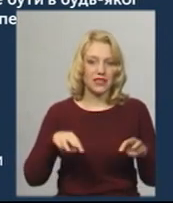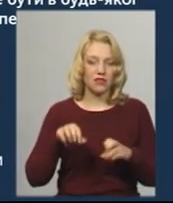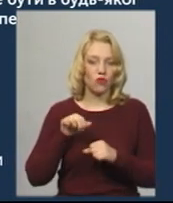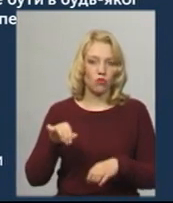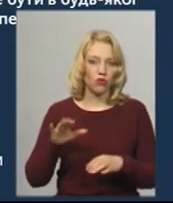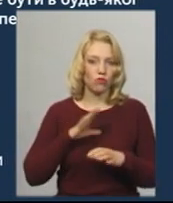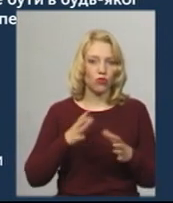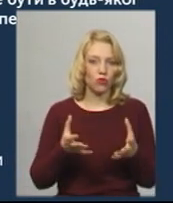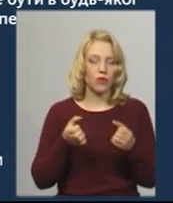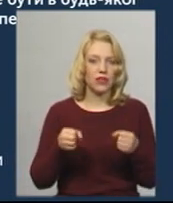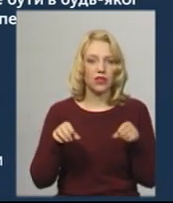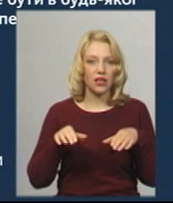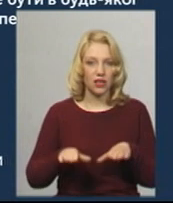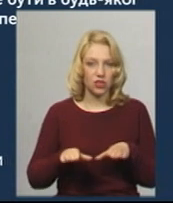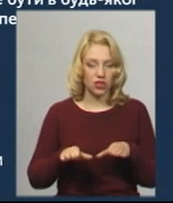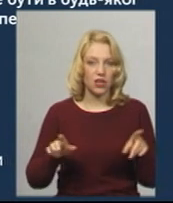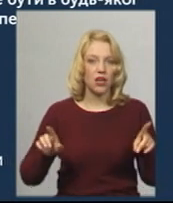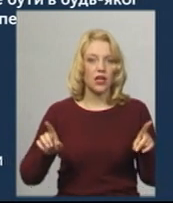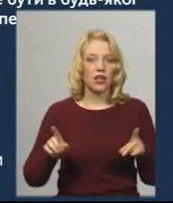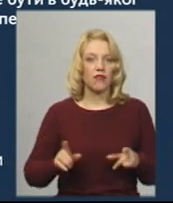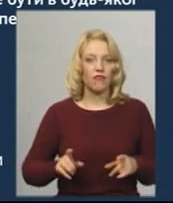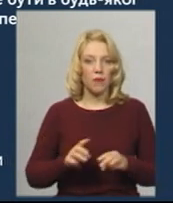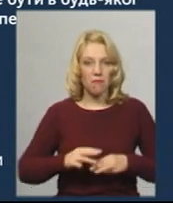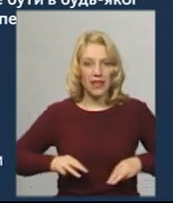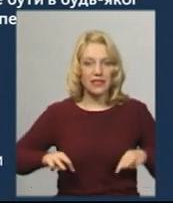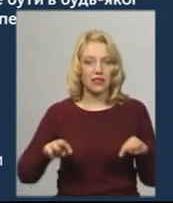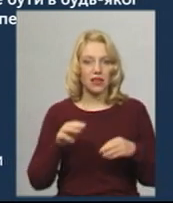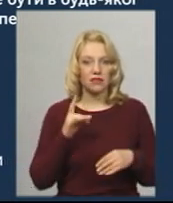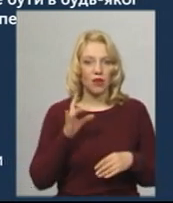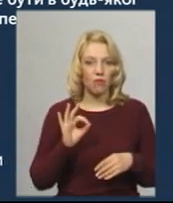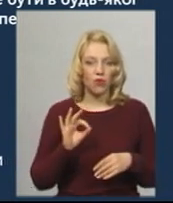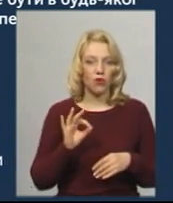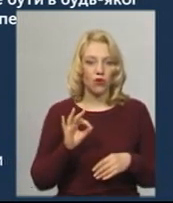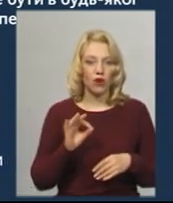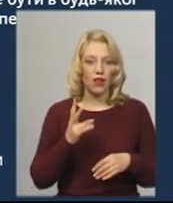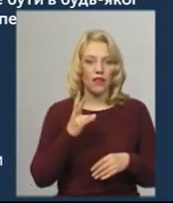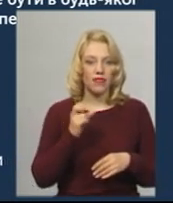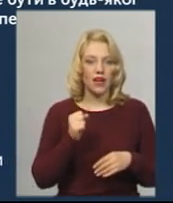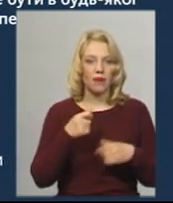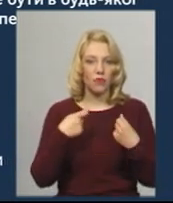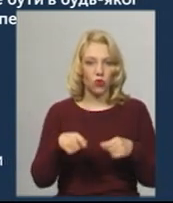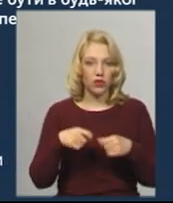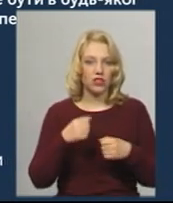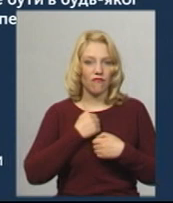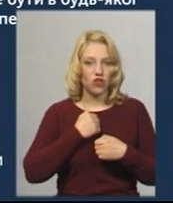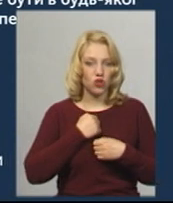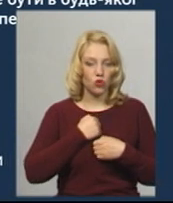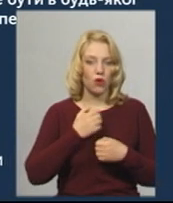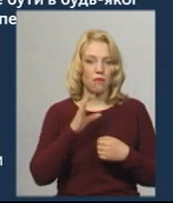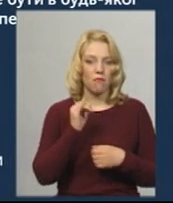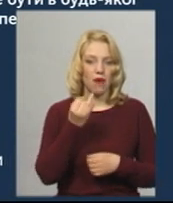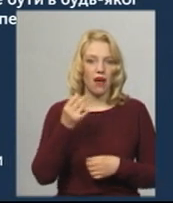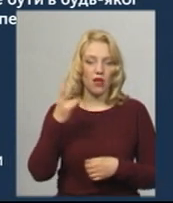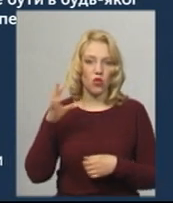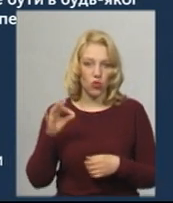було прийнято рішення в Міністерстві про надлишкове майно збройних сил, яке давно не використовувалось.